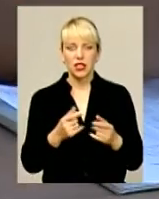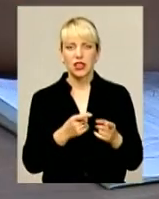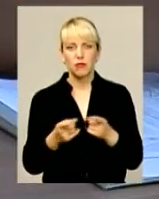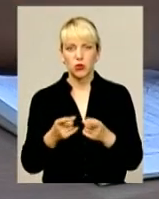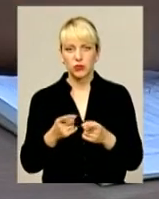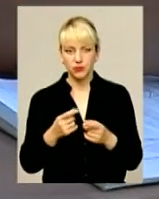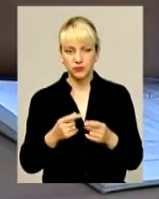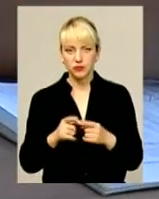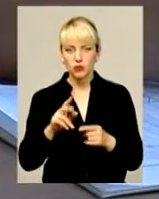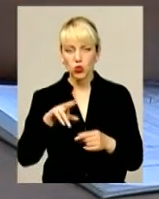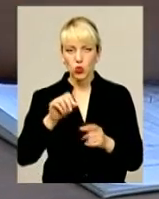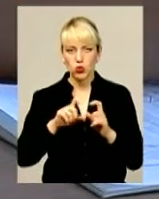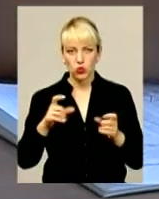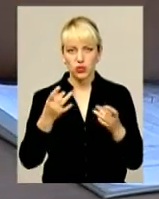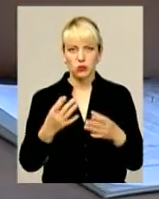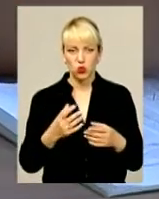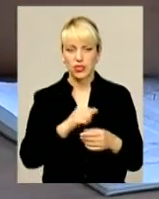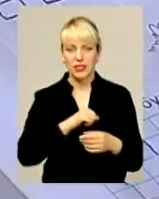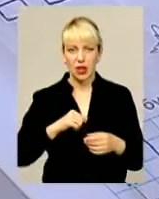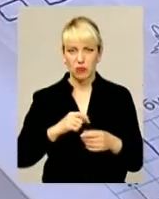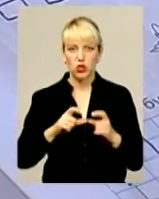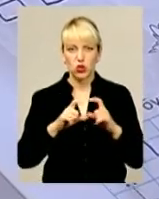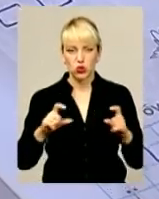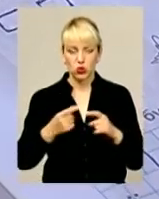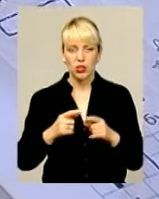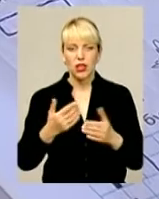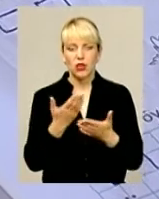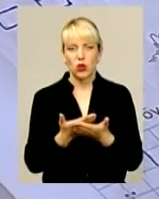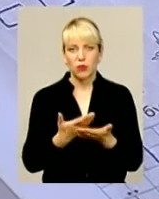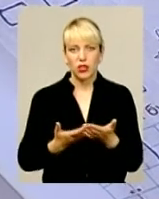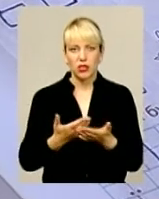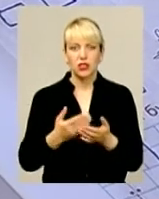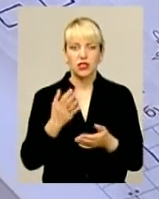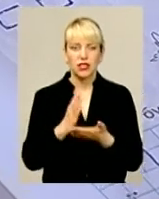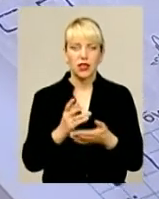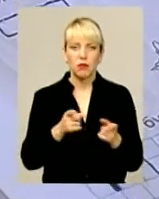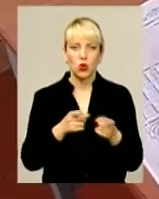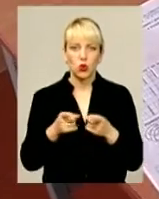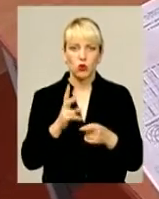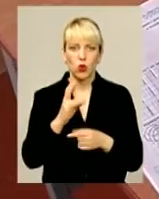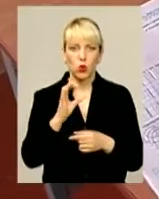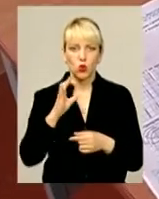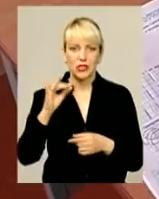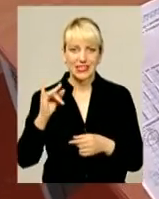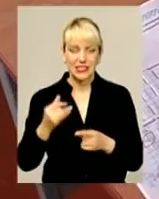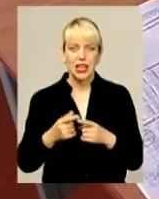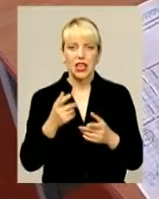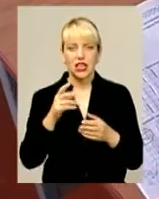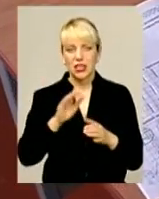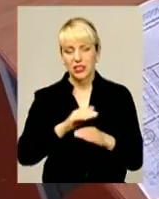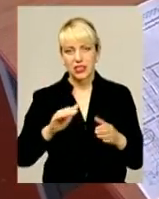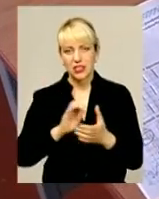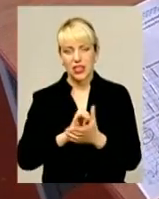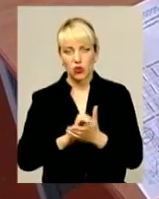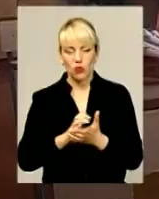школи. До прикладу, в обласному центрі та багатьох загальноосвітніх закладах у райцентрах краю діють підготовчі курси. Малюки знайомляться між собою,